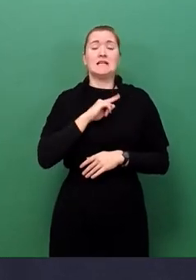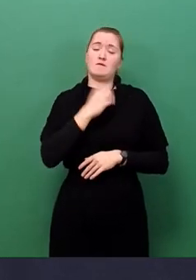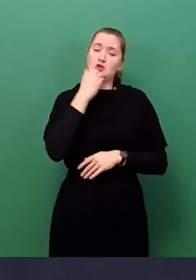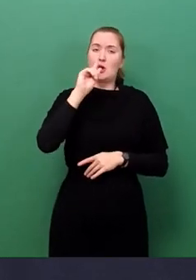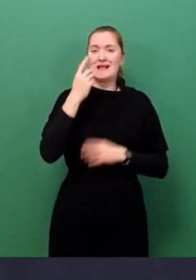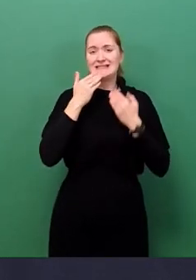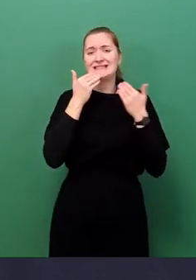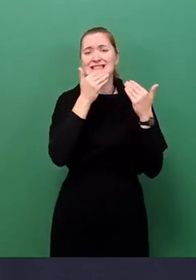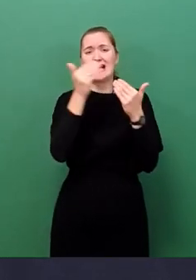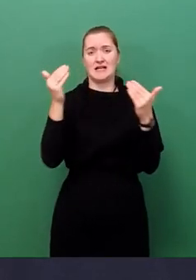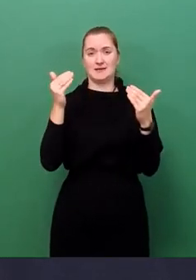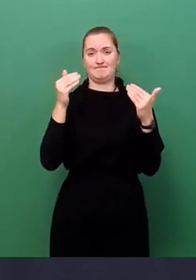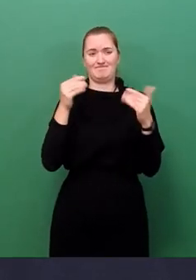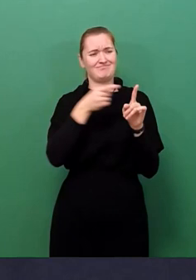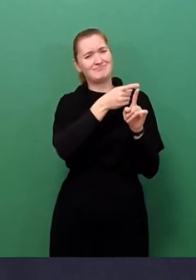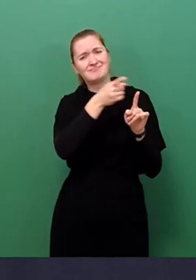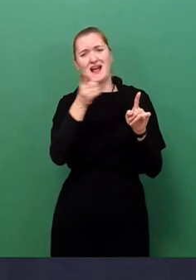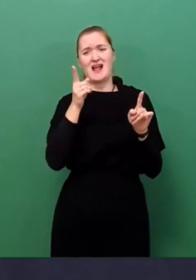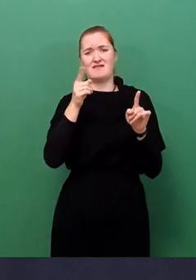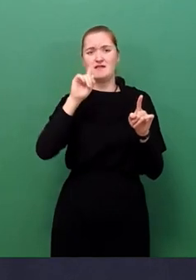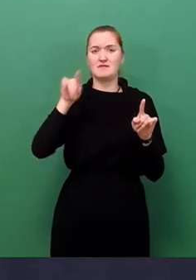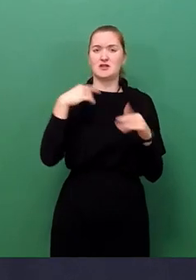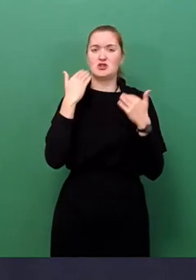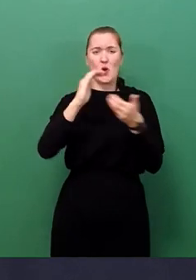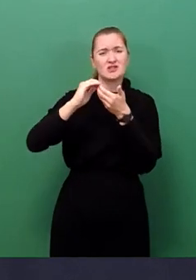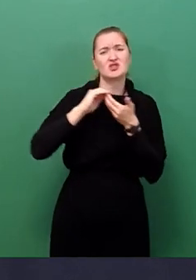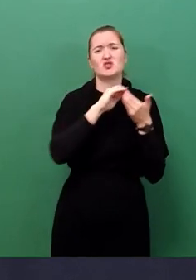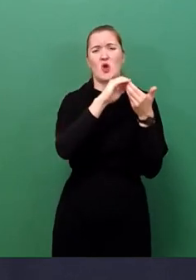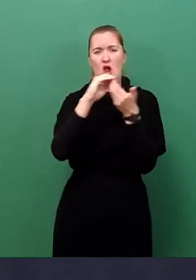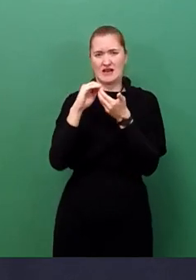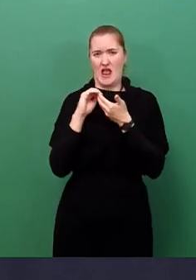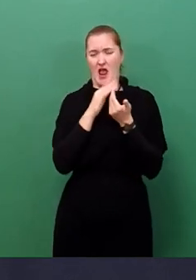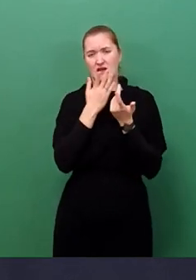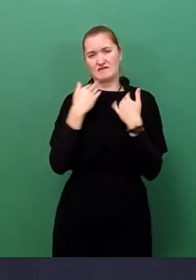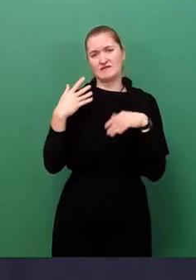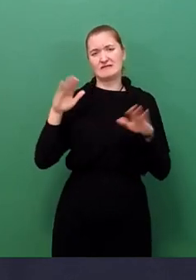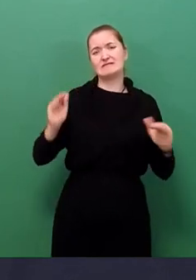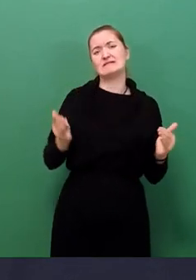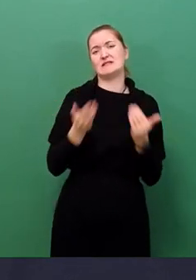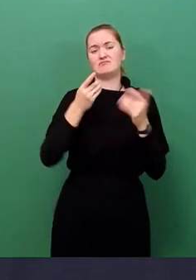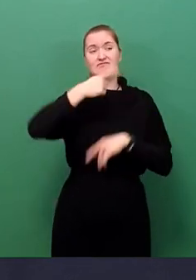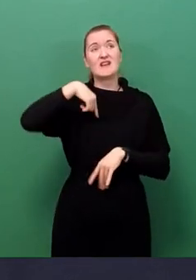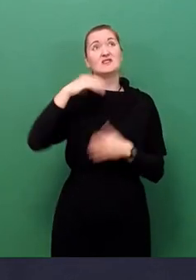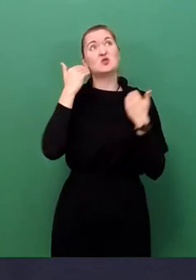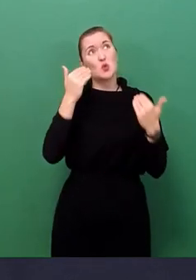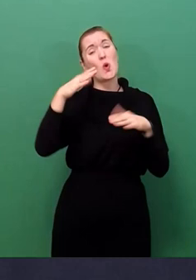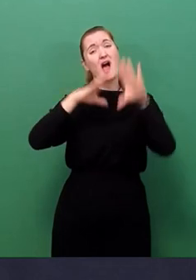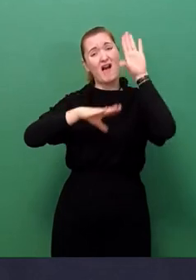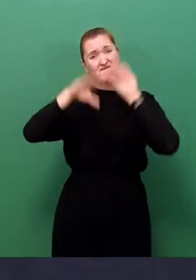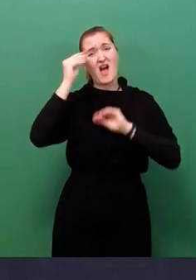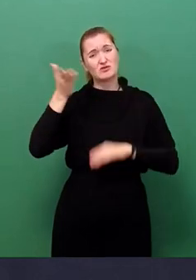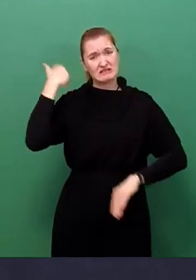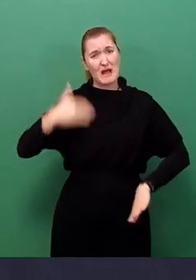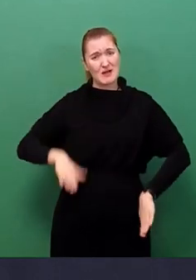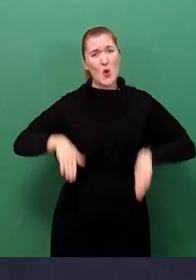vielen Dresdnerinnen und Dresdner, die hier so solidarisch vor dem Hintergrund unserer eigenen Erfahrungen gehandelt und eben